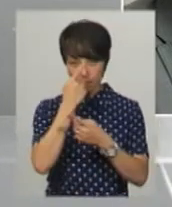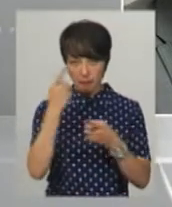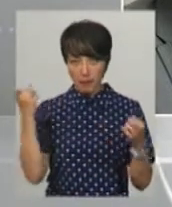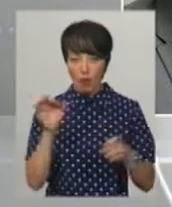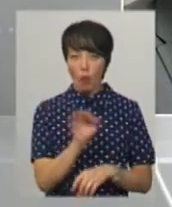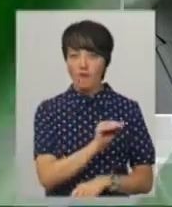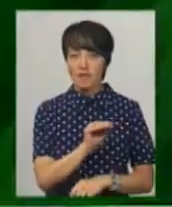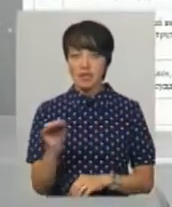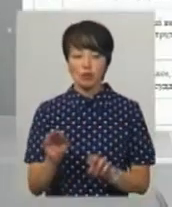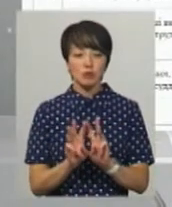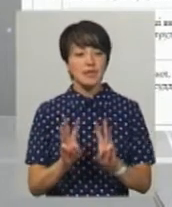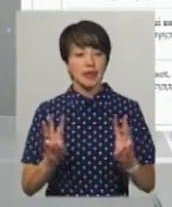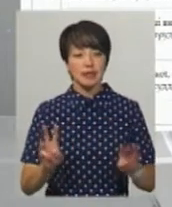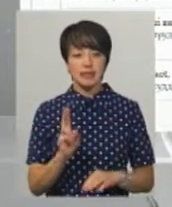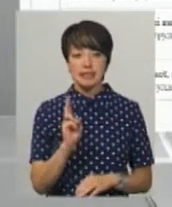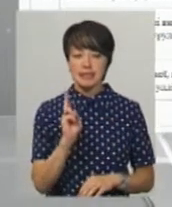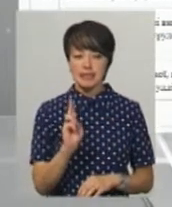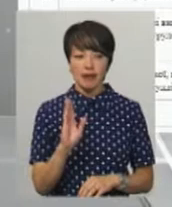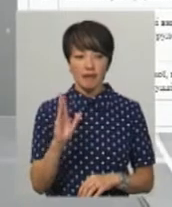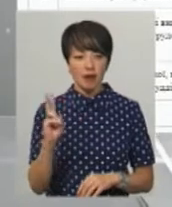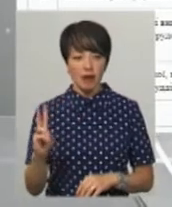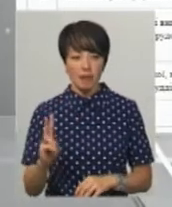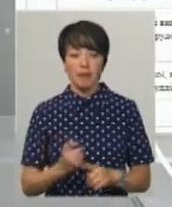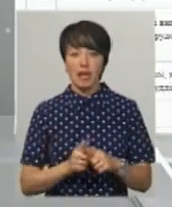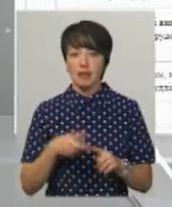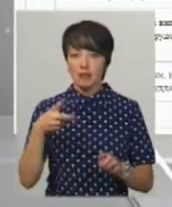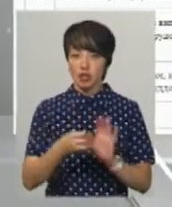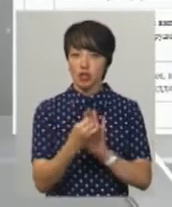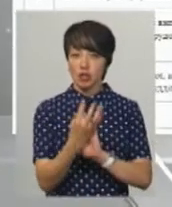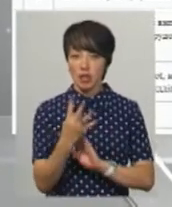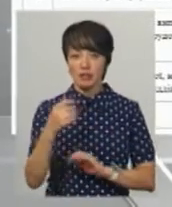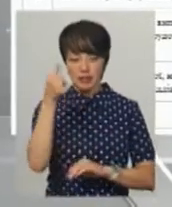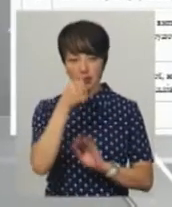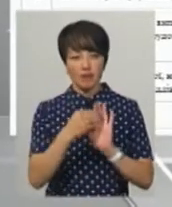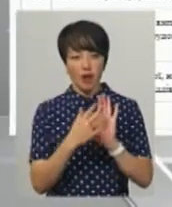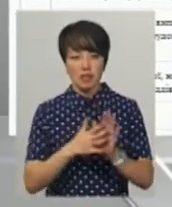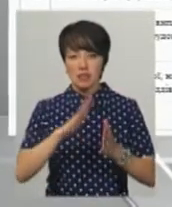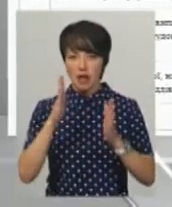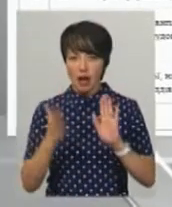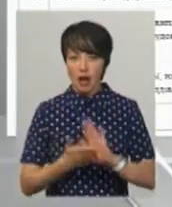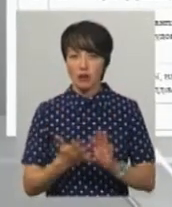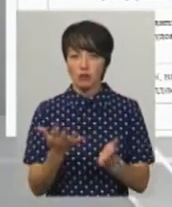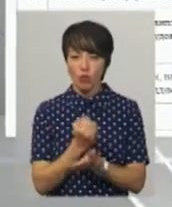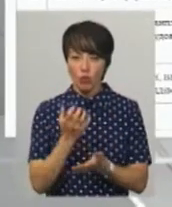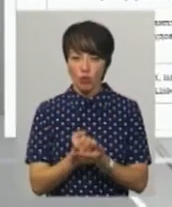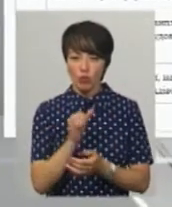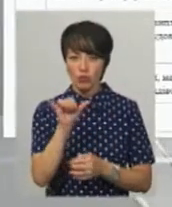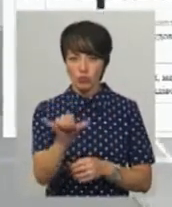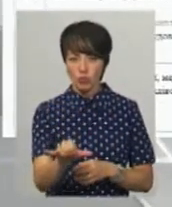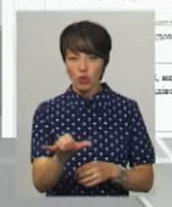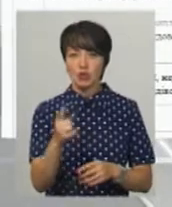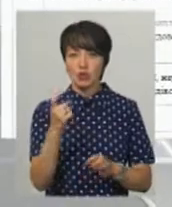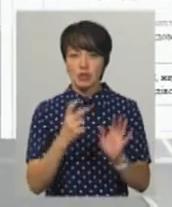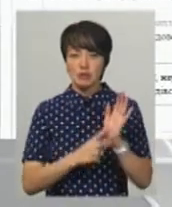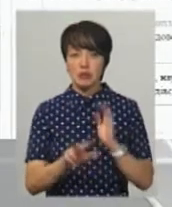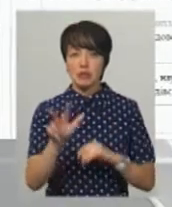офіційному сеті ЦВК. У декларації народного обранця за 2014 рік вказано. Загальна сума сукупного доходу Володимира Мельниченка –